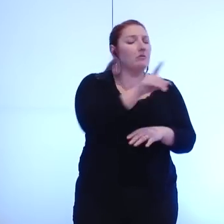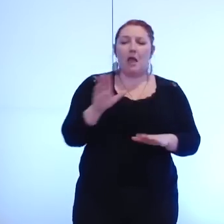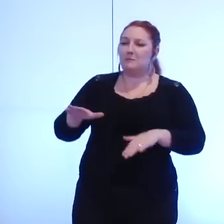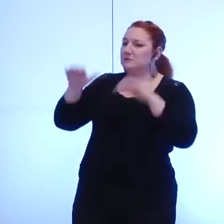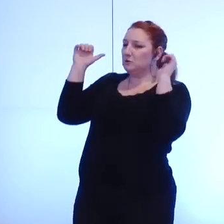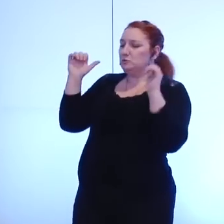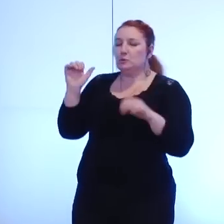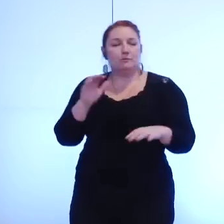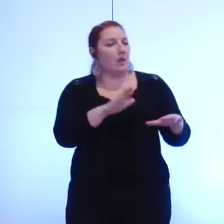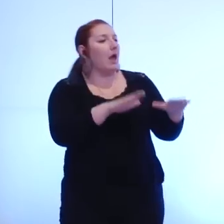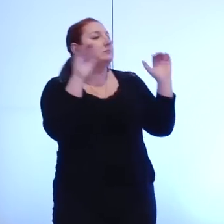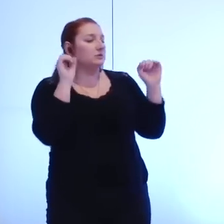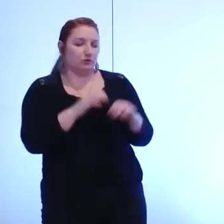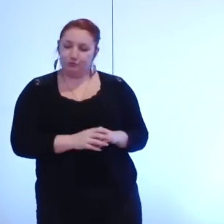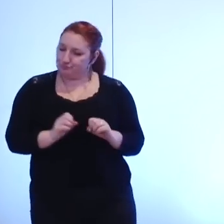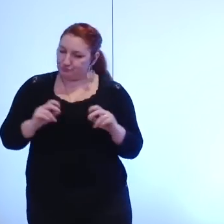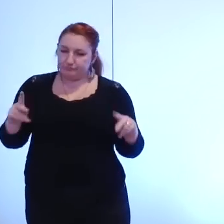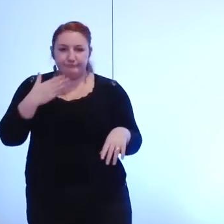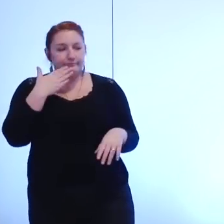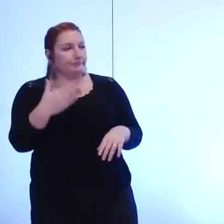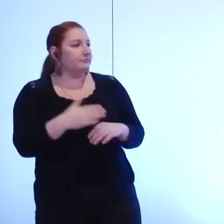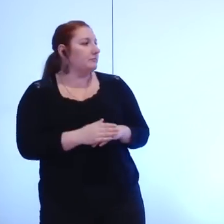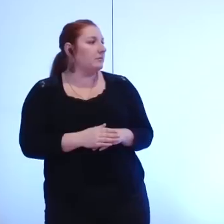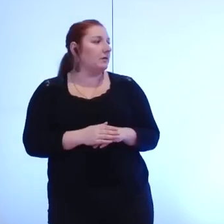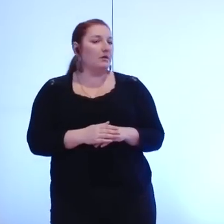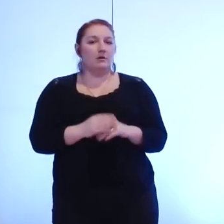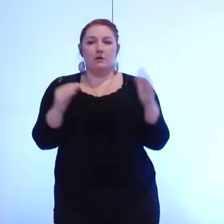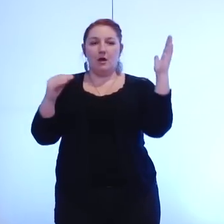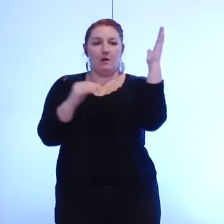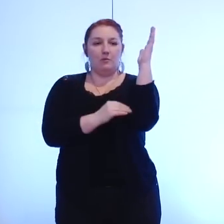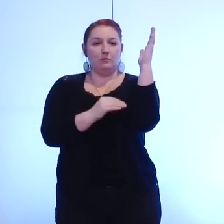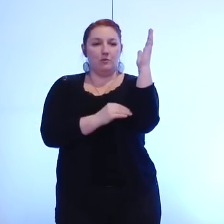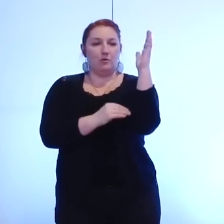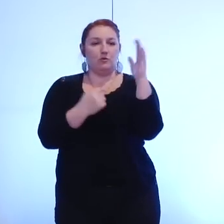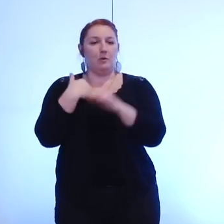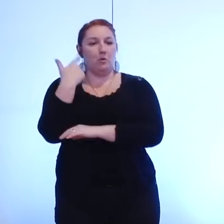abstention abstention merci amendement numéro 3